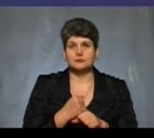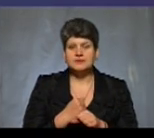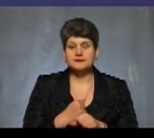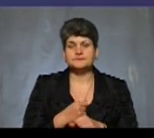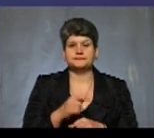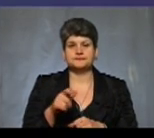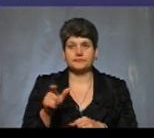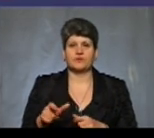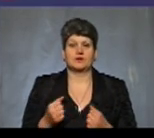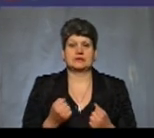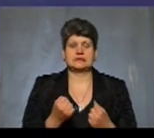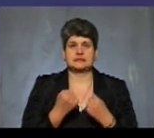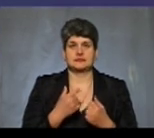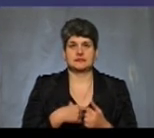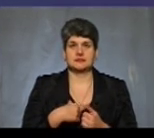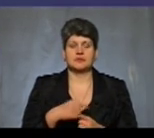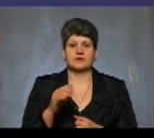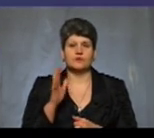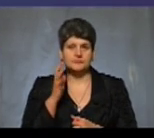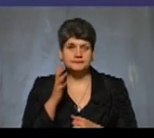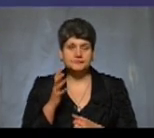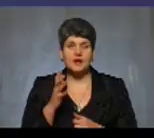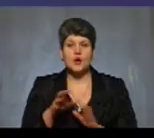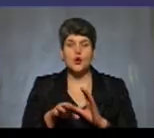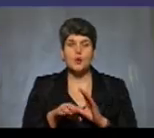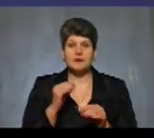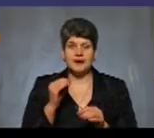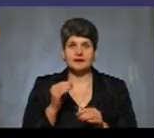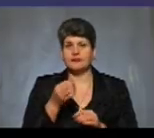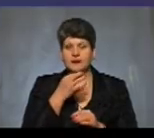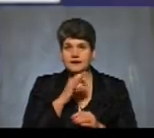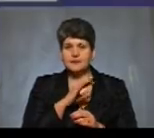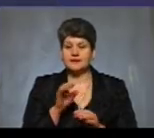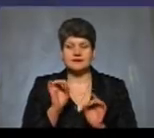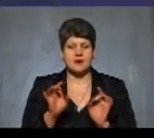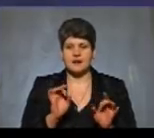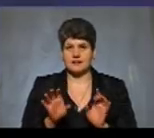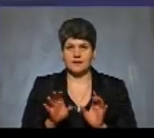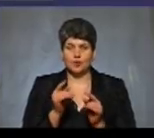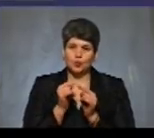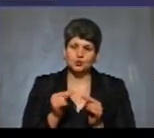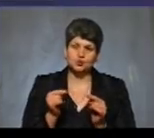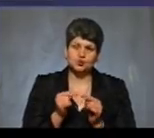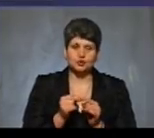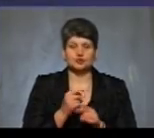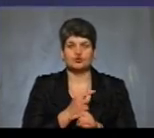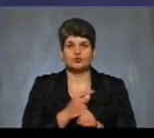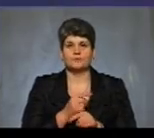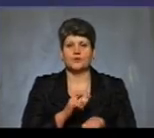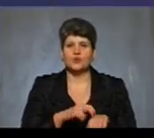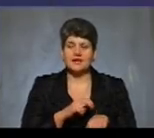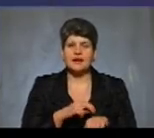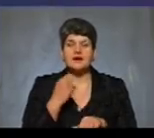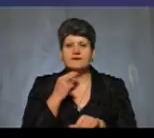щоб берегтися від фуфломіцинів? Обирати ліки не за привабливою рекламою. Уточнювати у лікаря ефективність